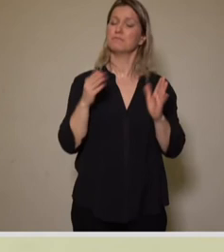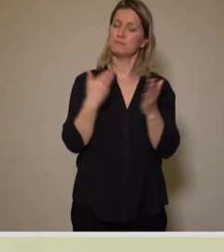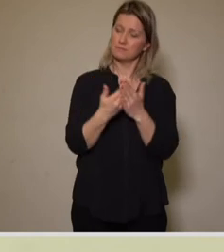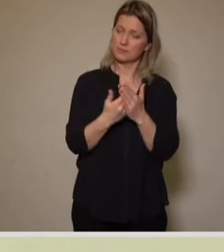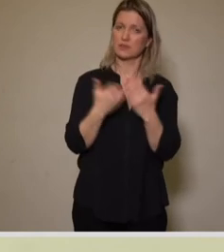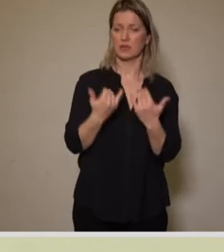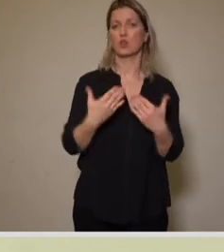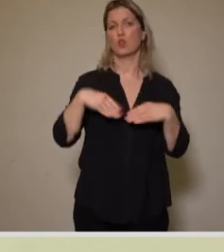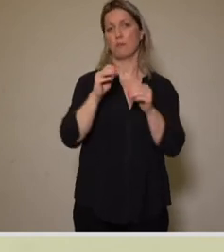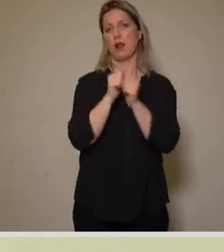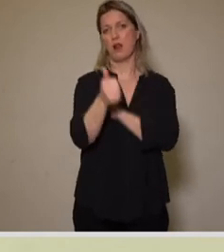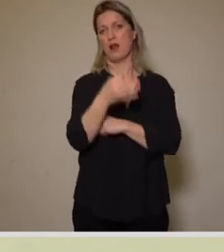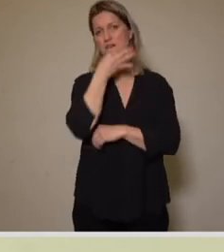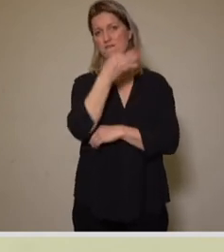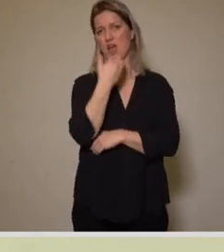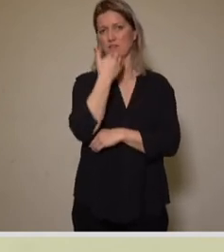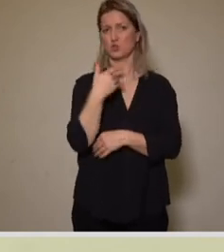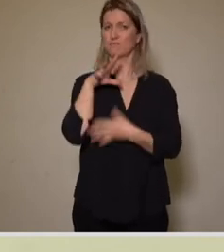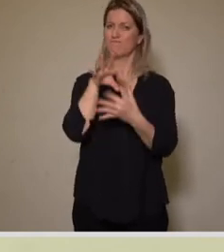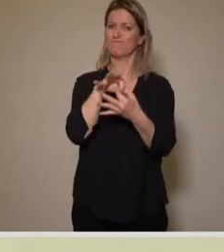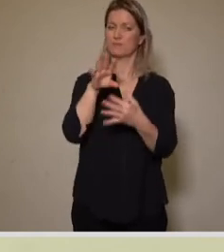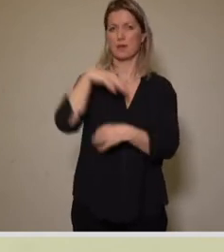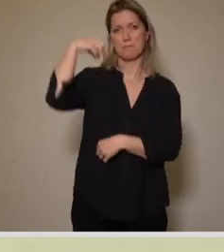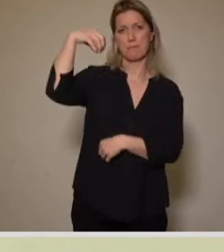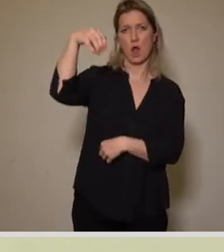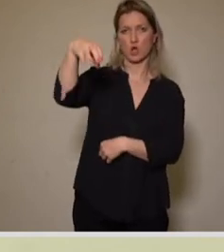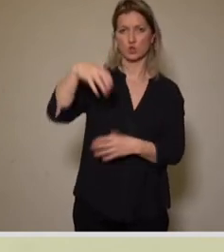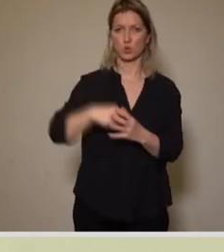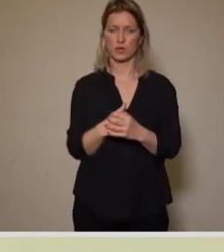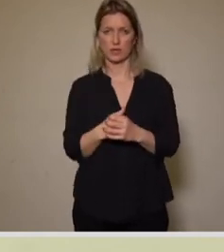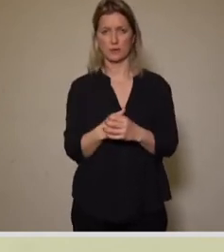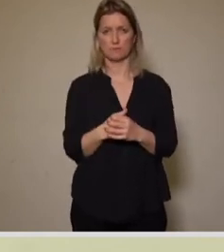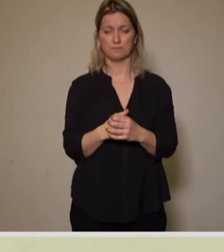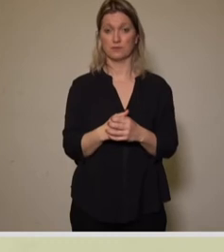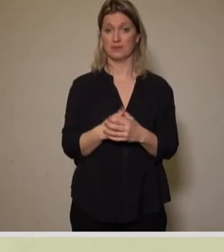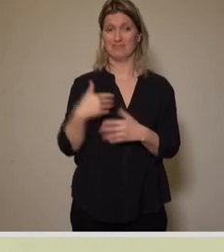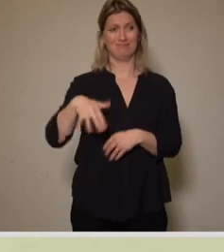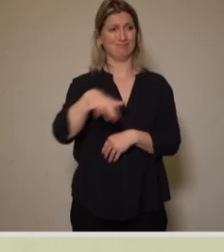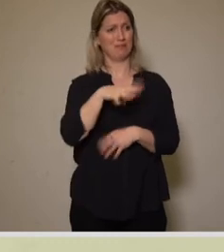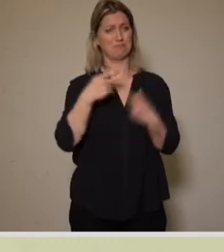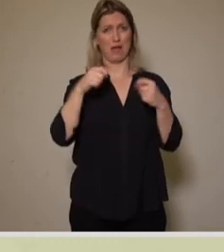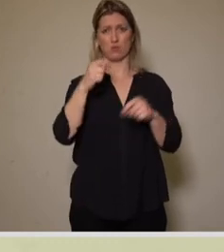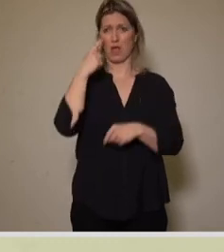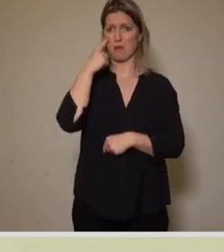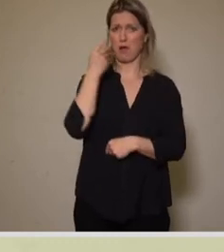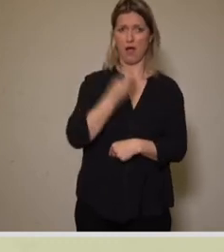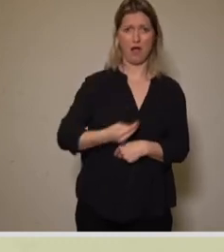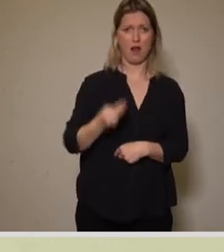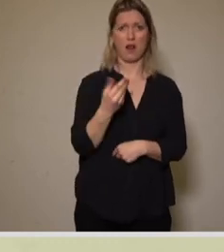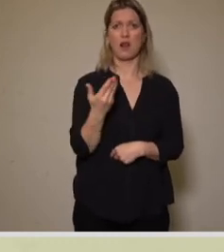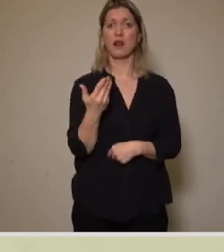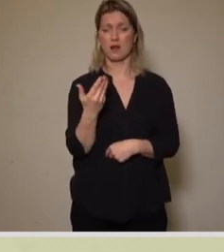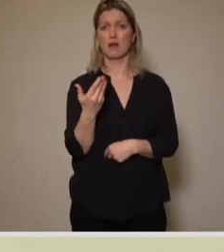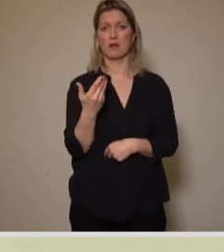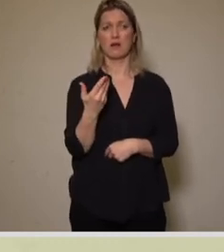eine Frage, die auf die Beleuchtung des Sachsenbades als Baudenkmal, als im Prinzip Markstein auch in der